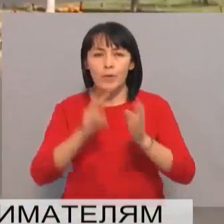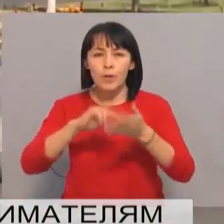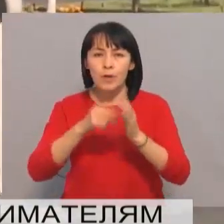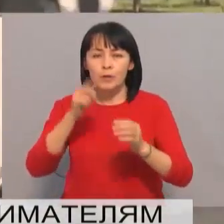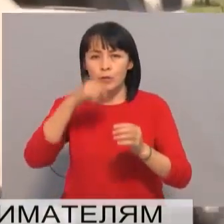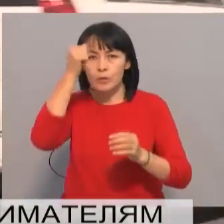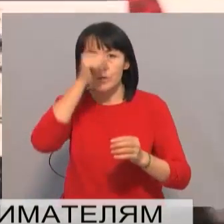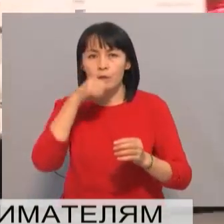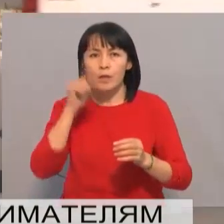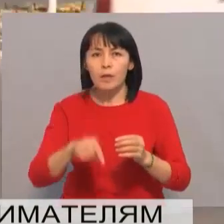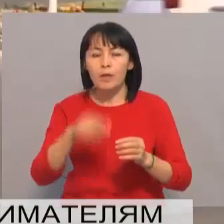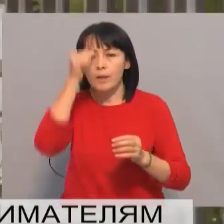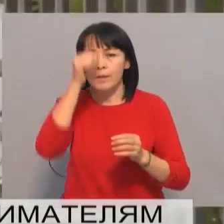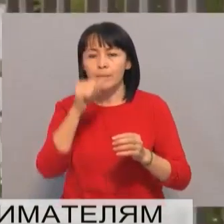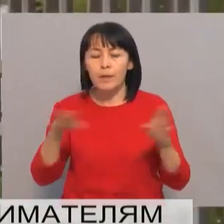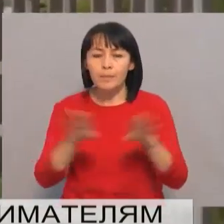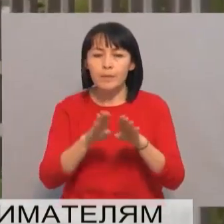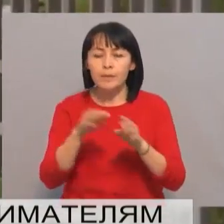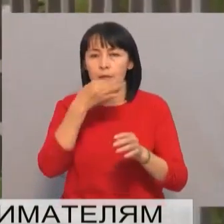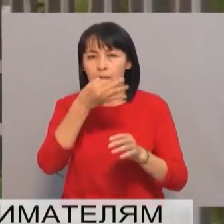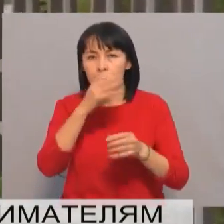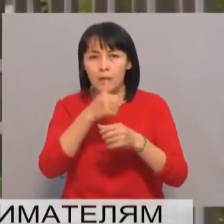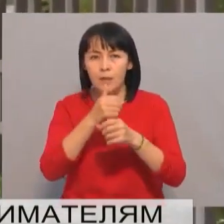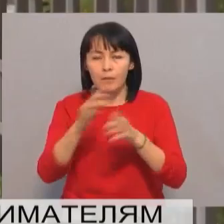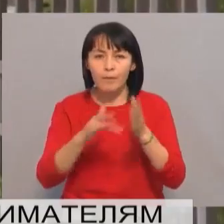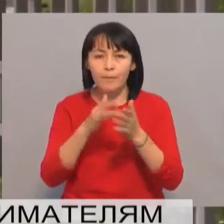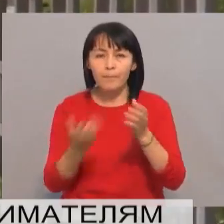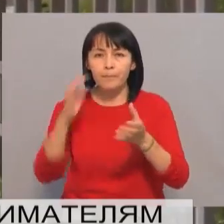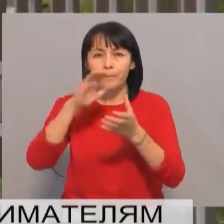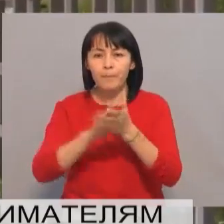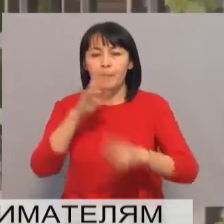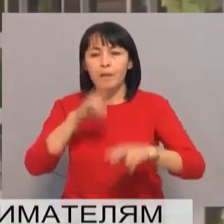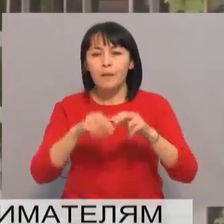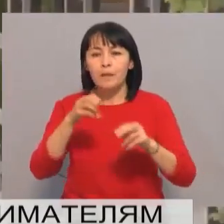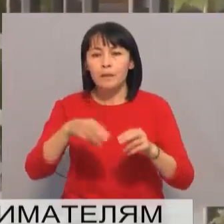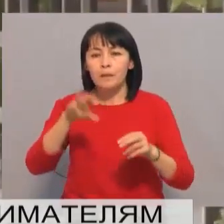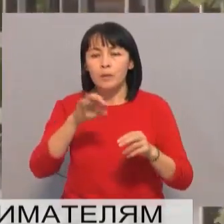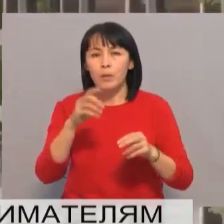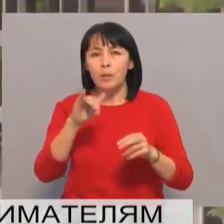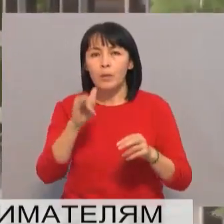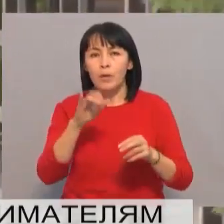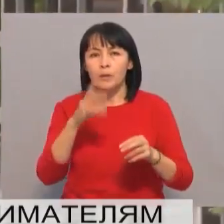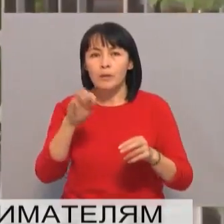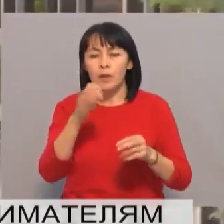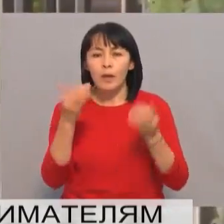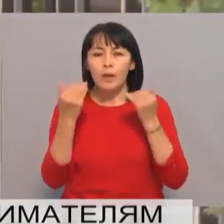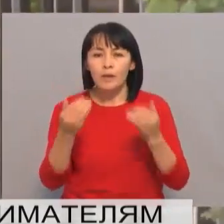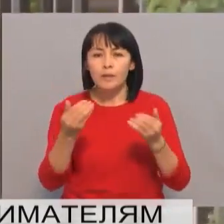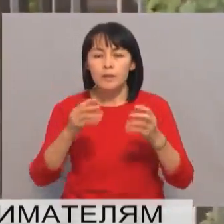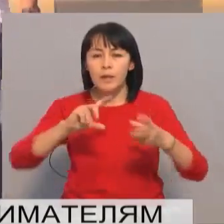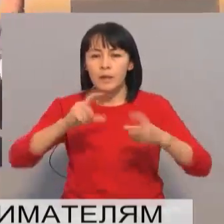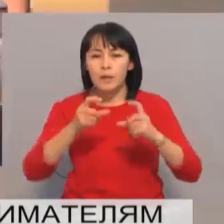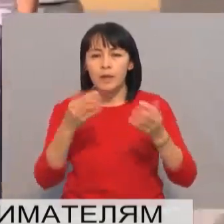в текущем году. Вместе с ответственными глава города также осмотрел строительство ТОО «Уан Чэн Керамик» по